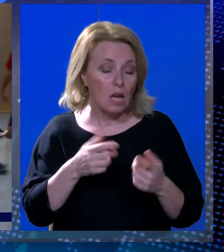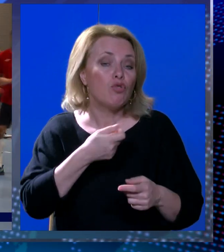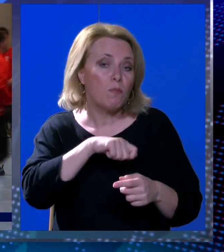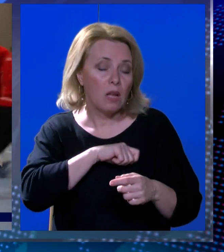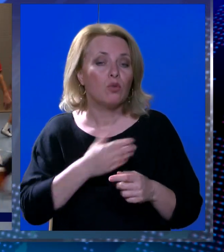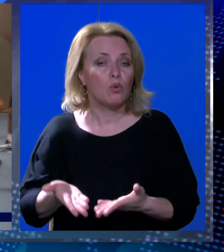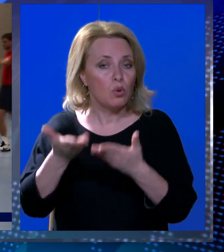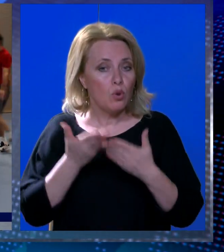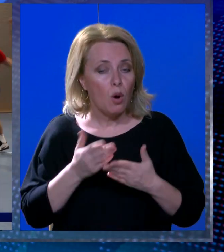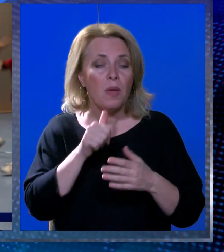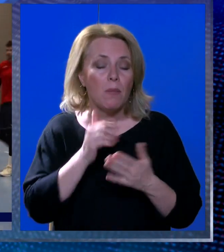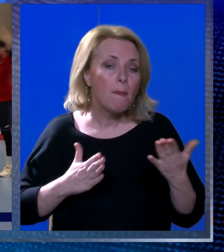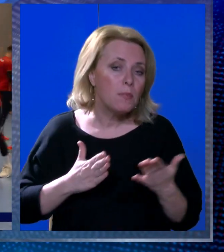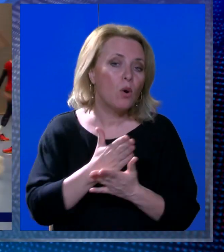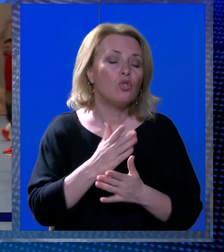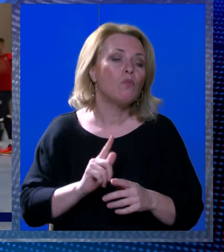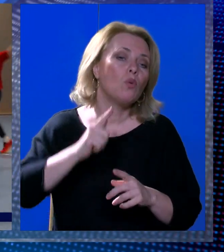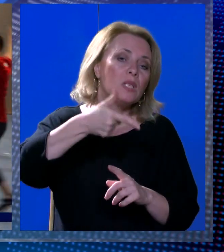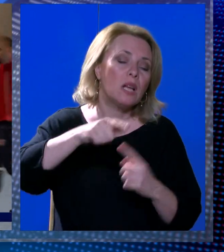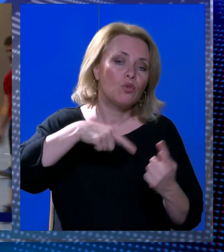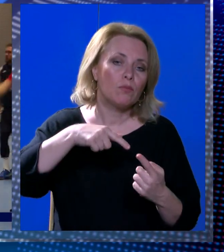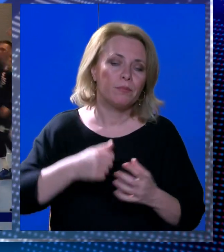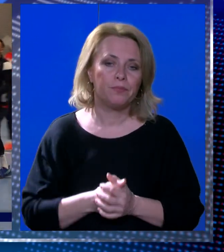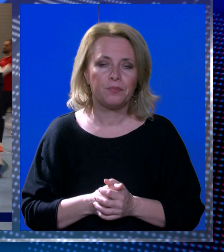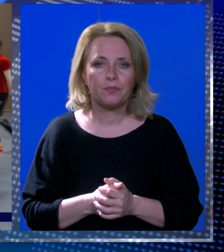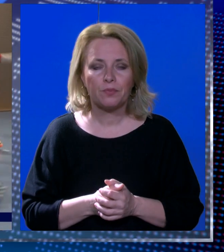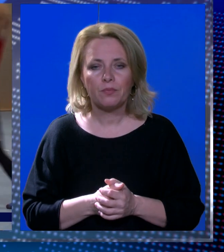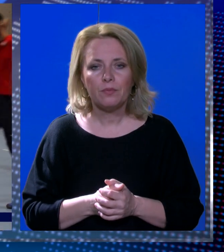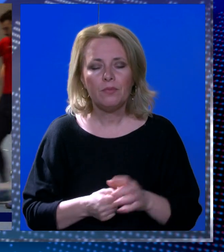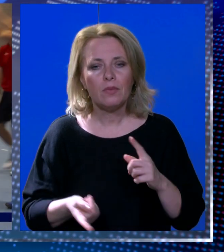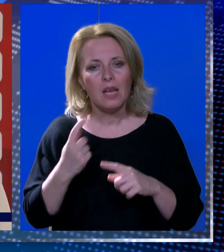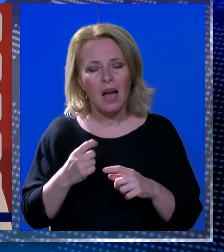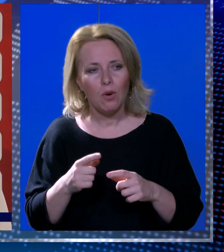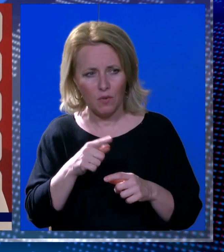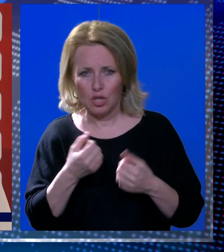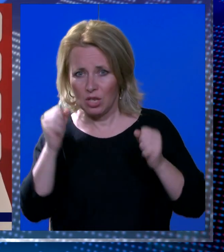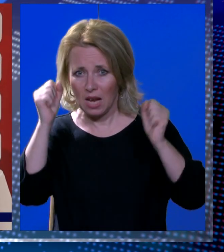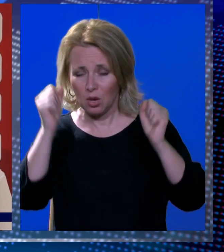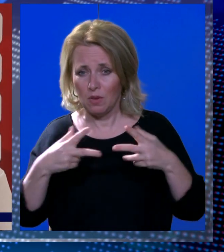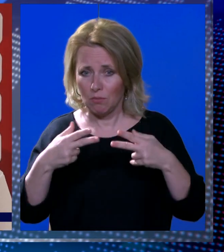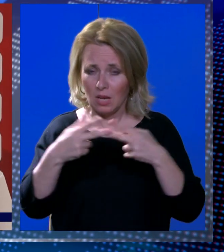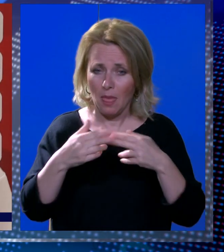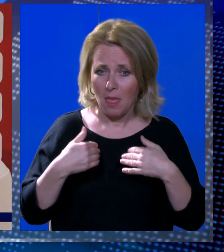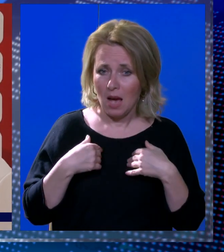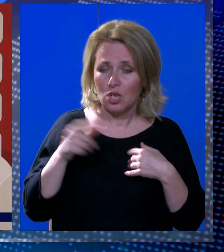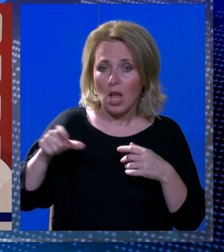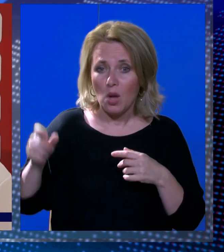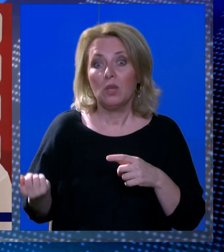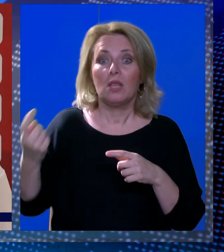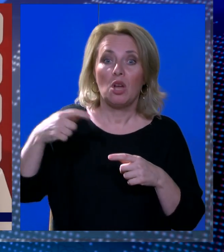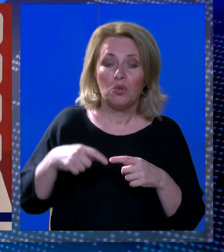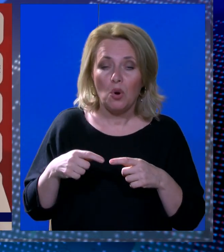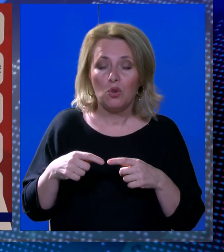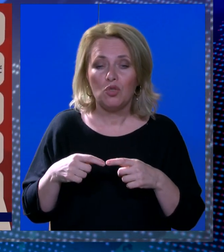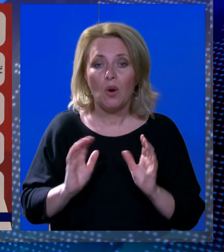i da prođemo u sljedeću grupu sa četiri boda. Ukoliko ovi štrajkovi ne poremete naše ljude da stignu u